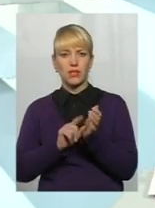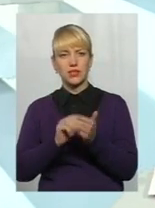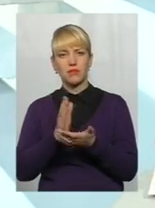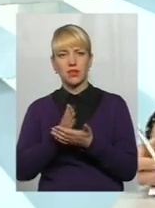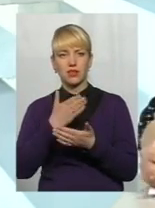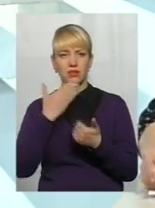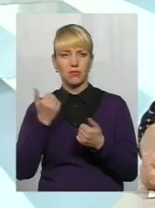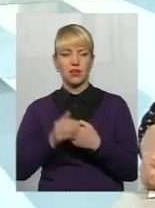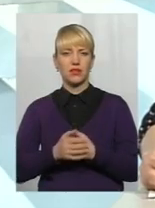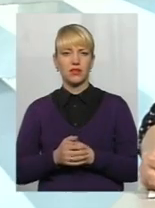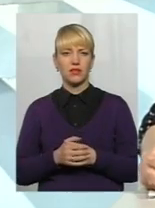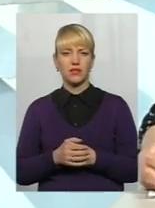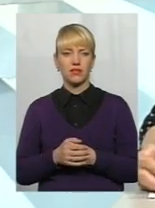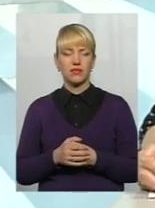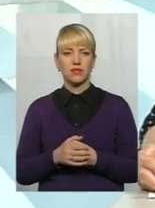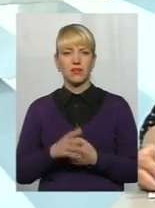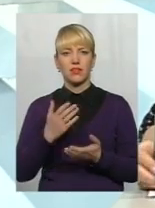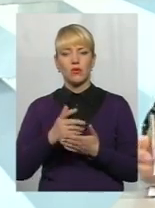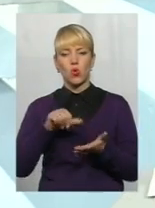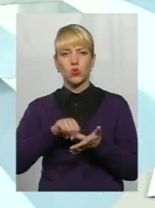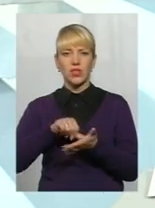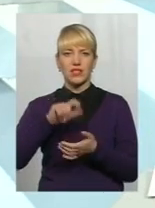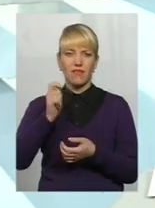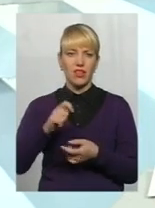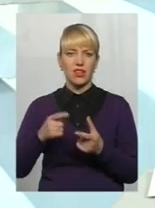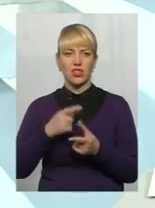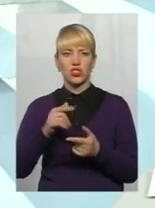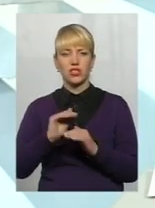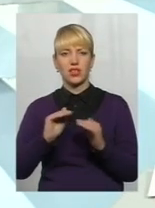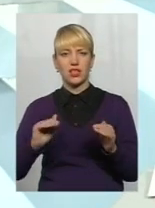82 роки. Учасника війни чи дитини війни?